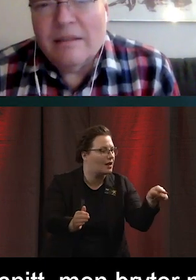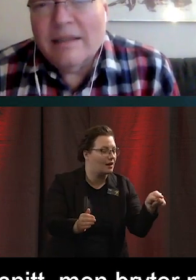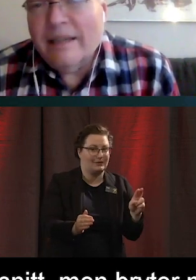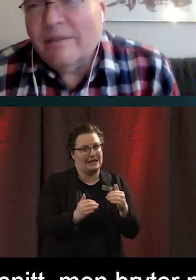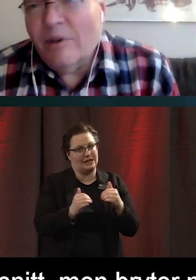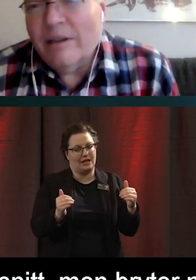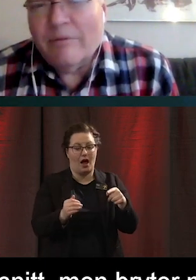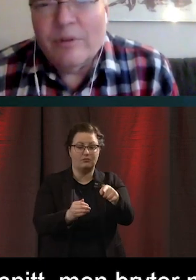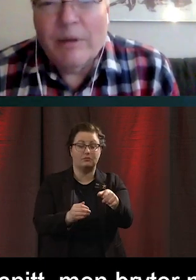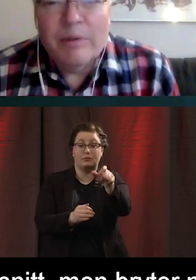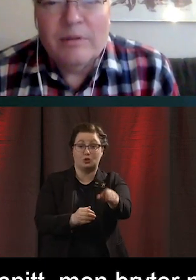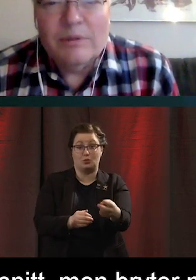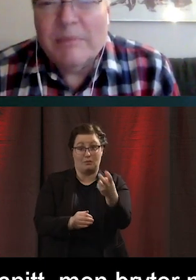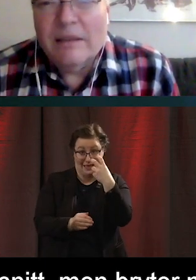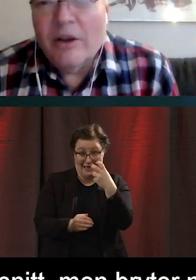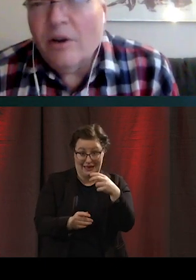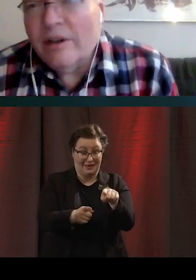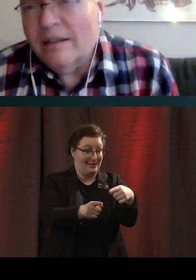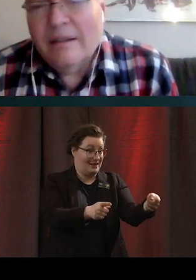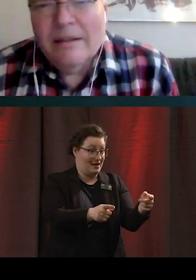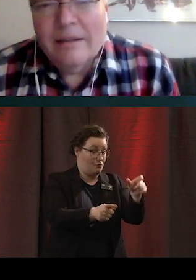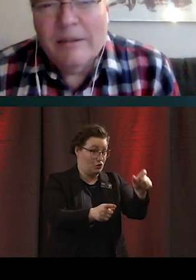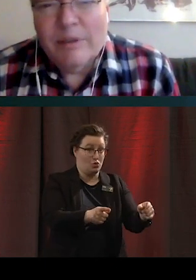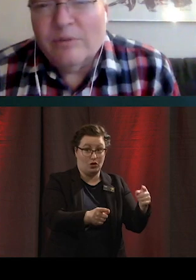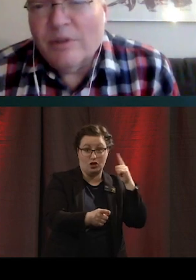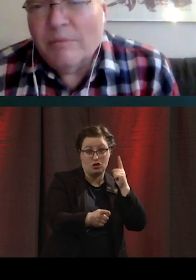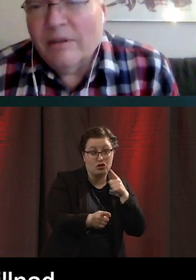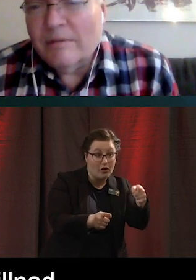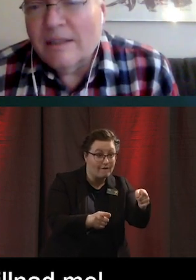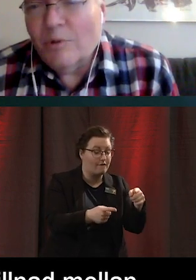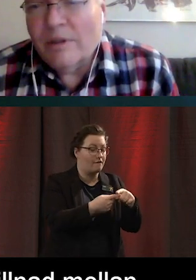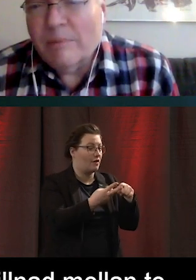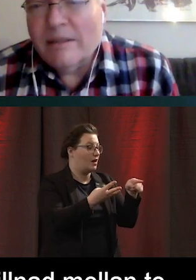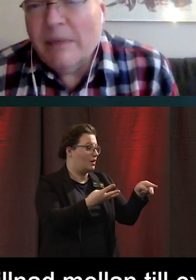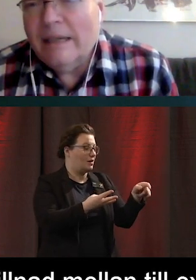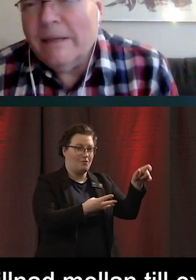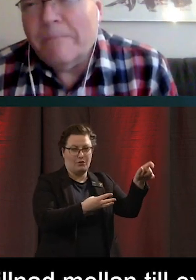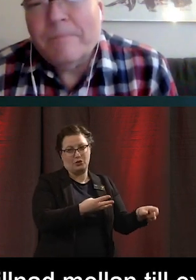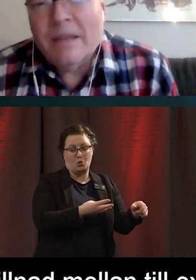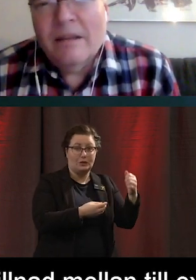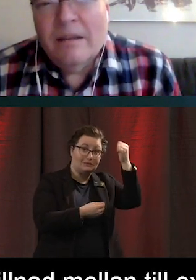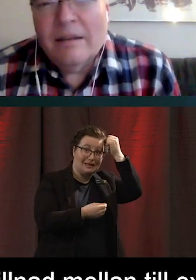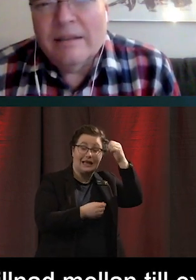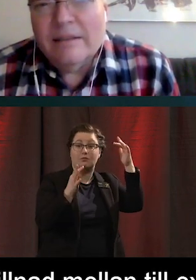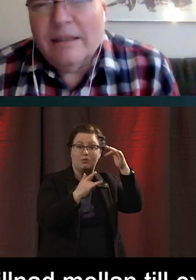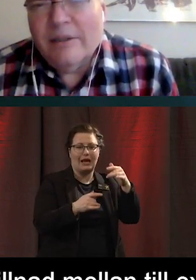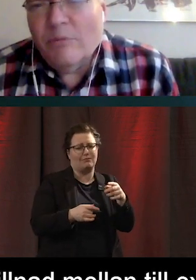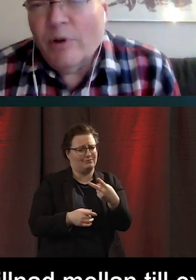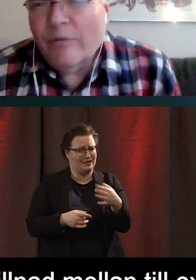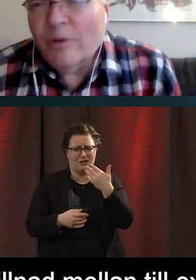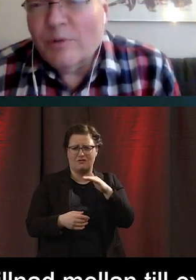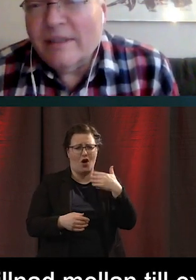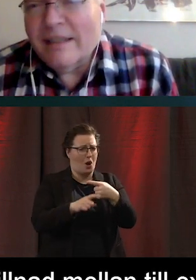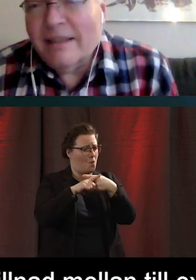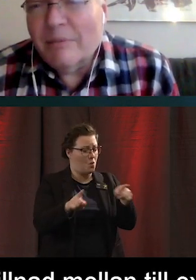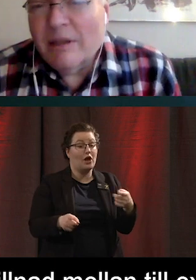som inte ser svarar jämfört med en person som inte hör. Eller en person som har svårt med sitt minne. Alla de